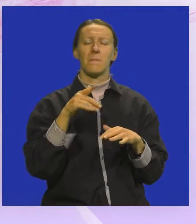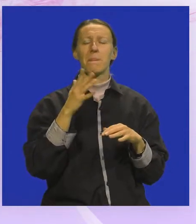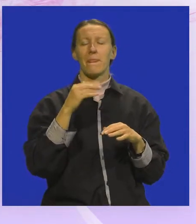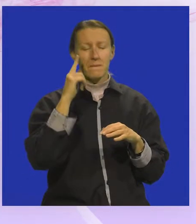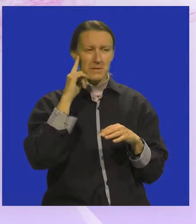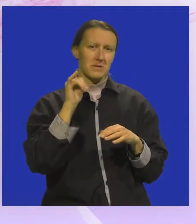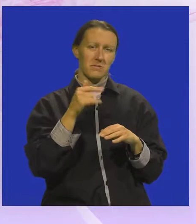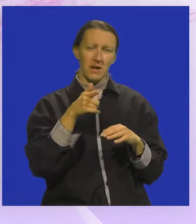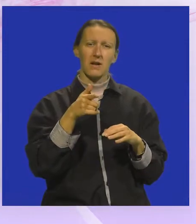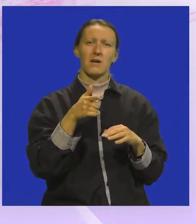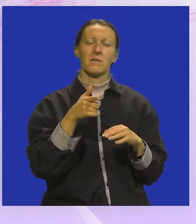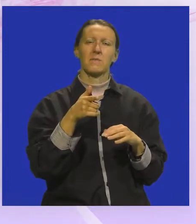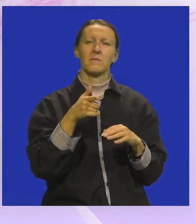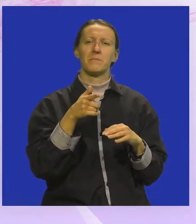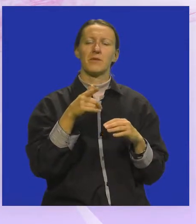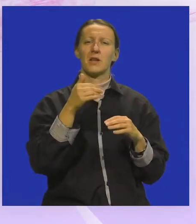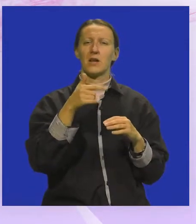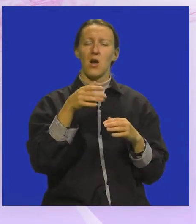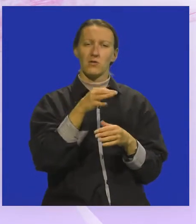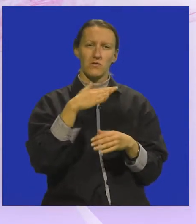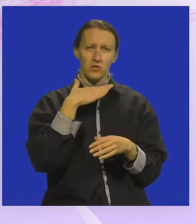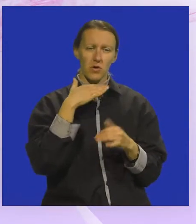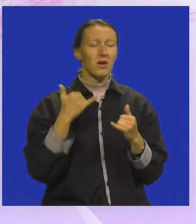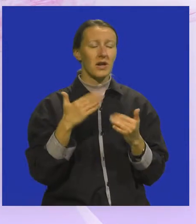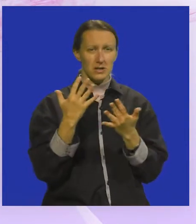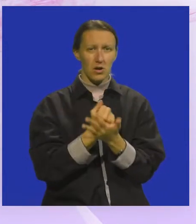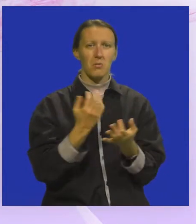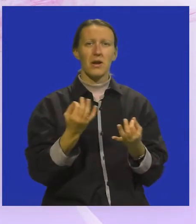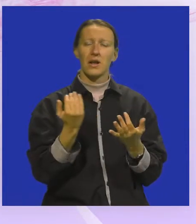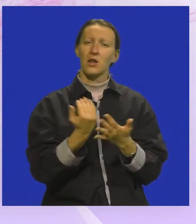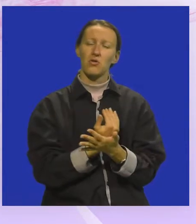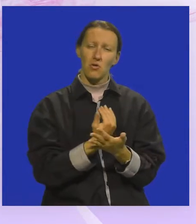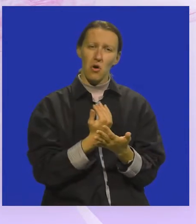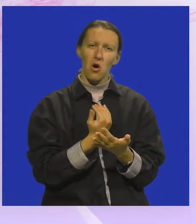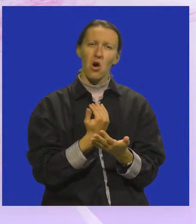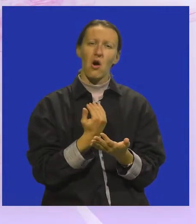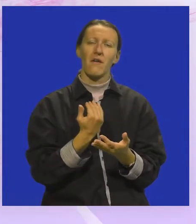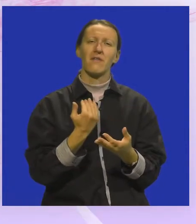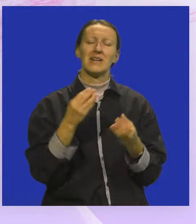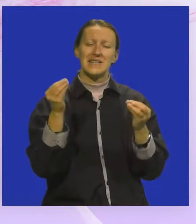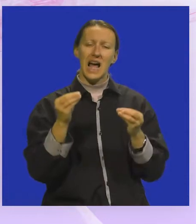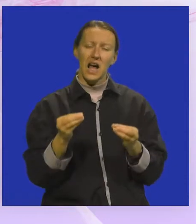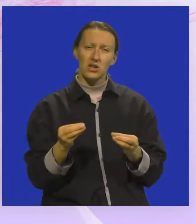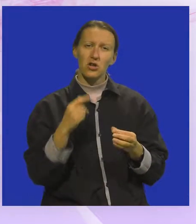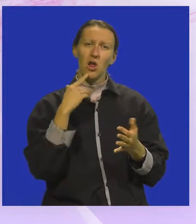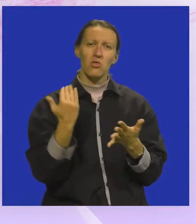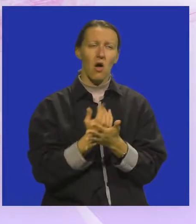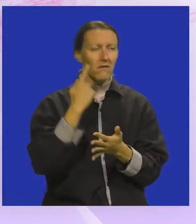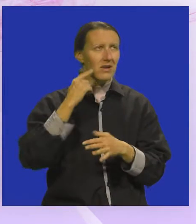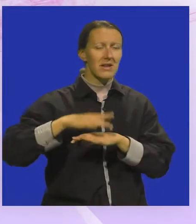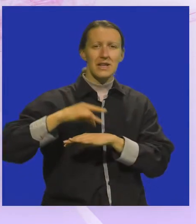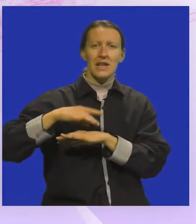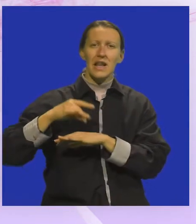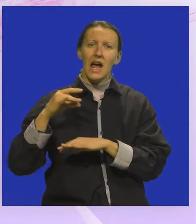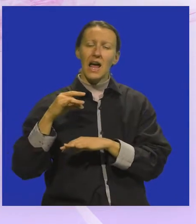Zapretpostaviti je da su i osnovno školci danas dobili nekakve nove sadržaje i nove ideje,